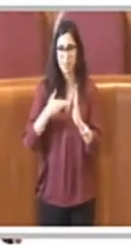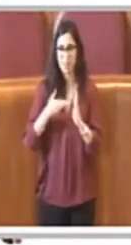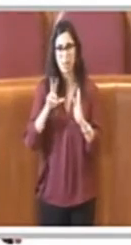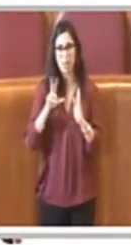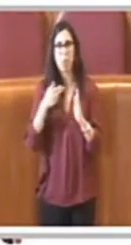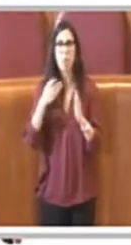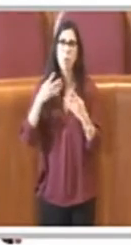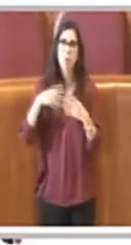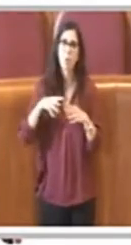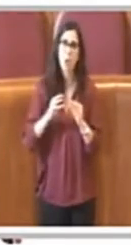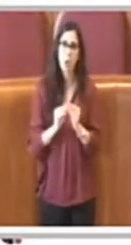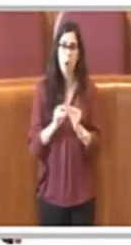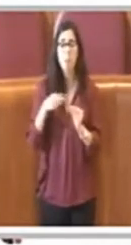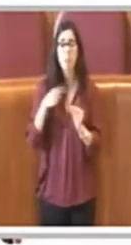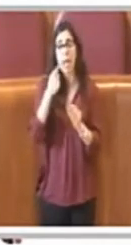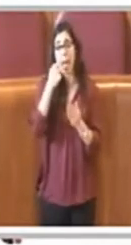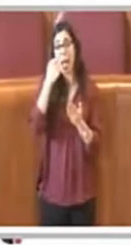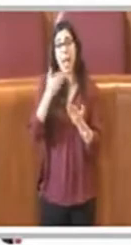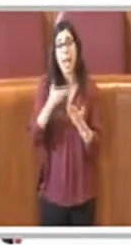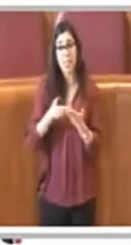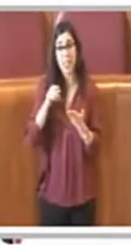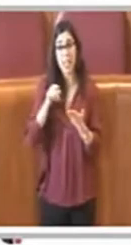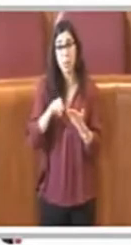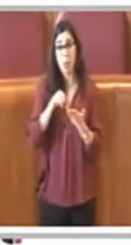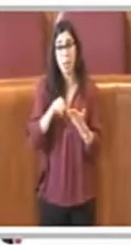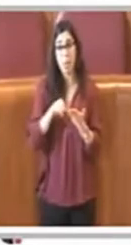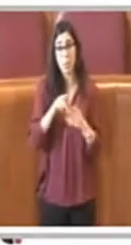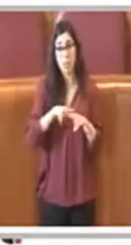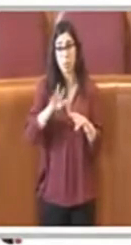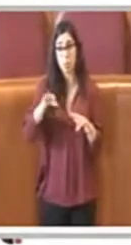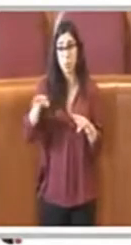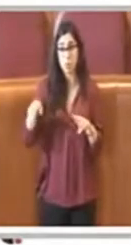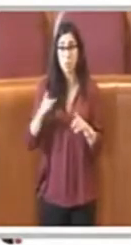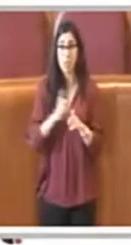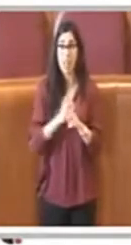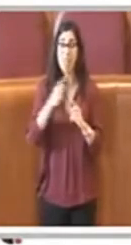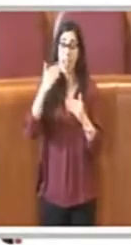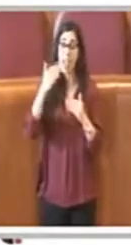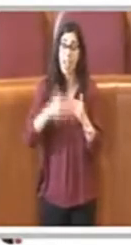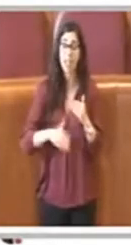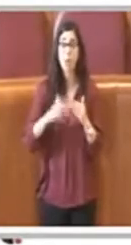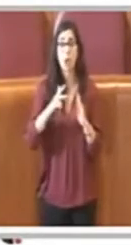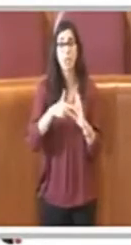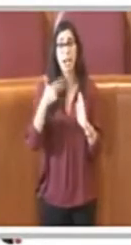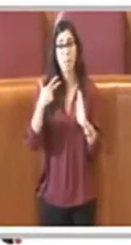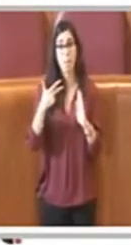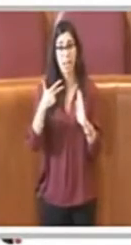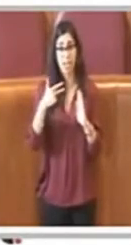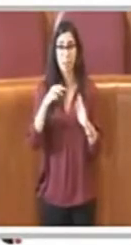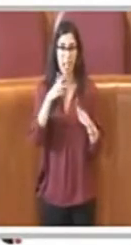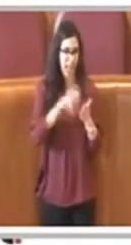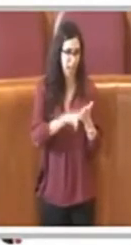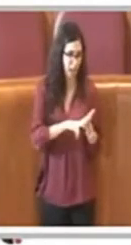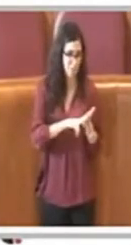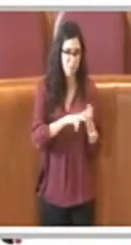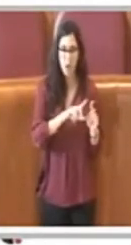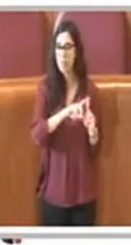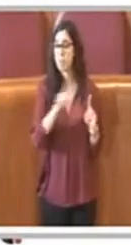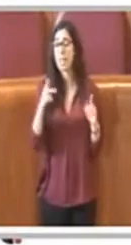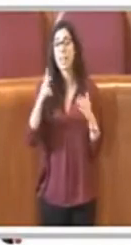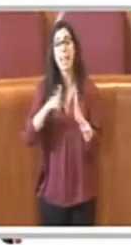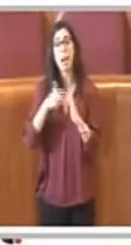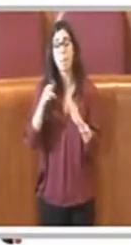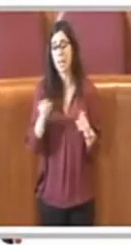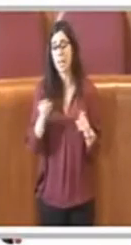L'adeguamento deve avvenire entro tre mesi dal momento dell'approvazione, per questo appunto avendo